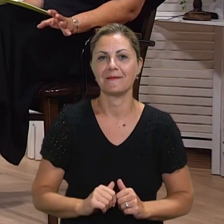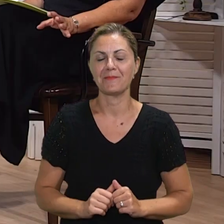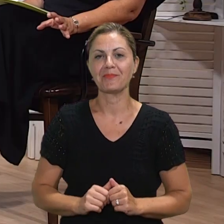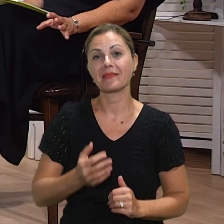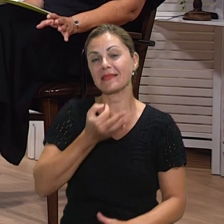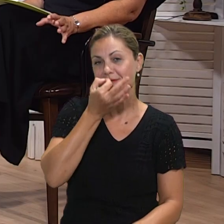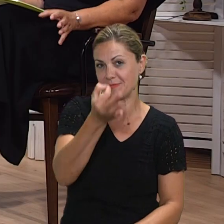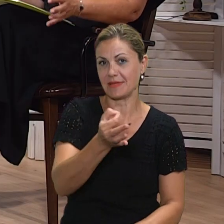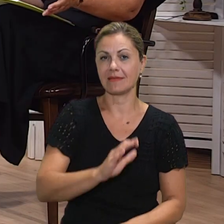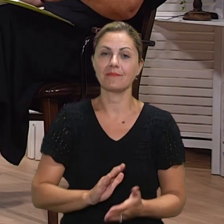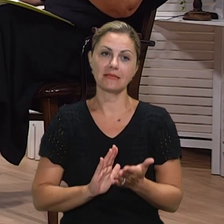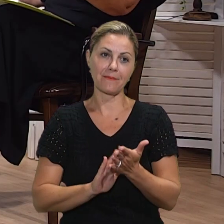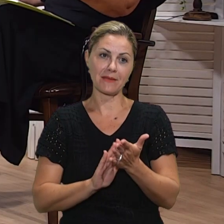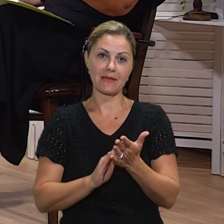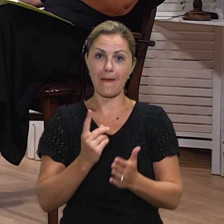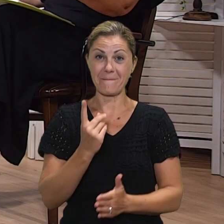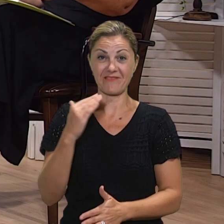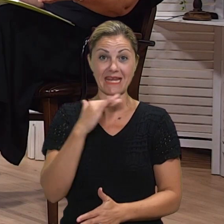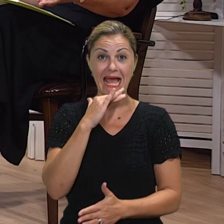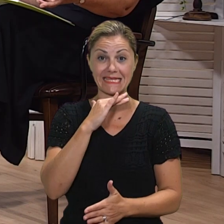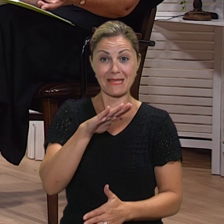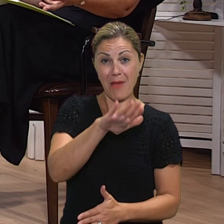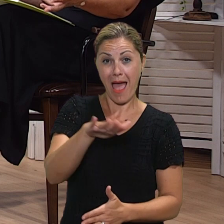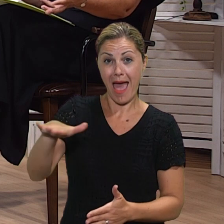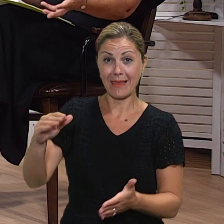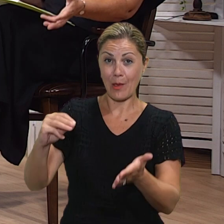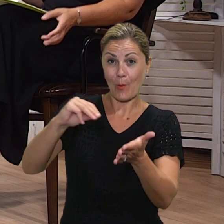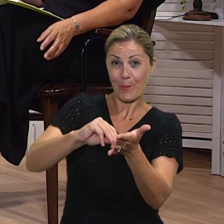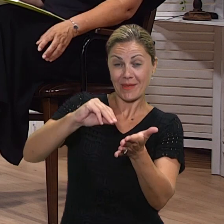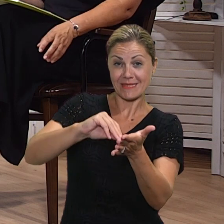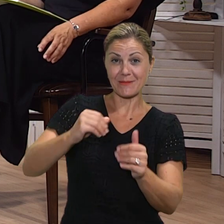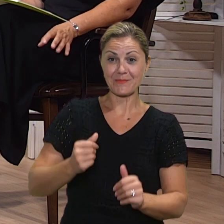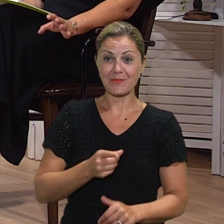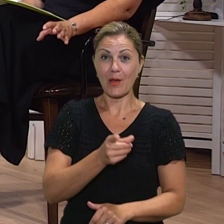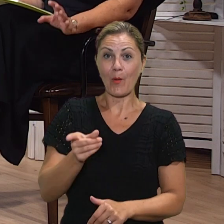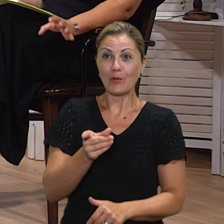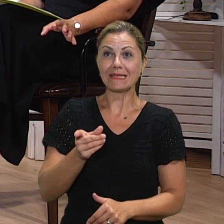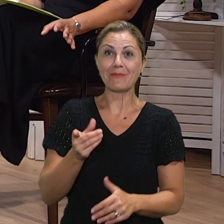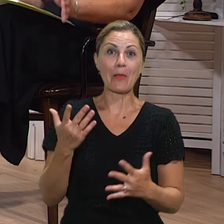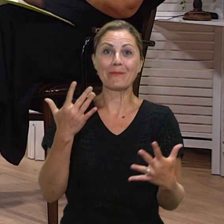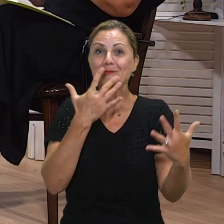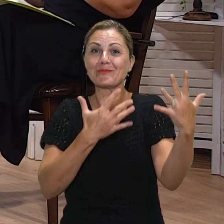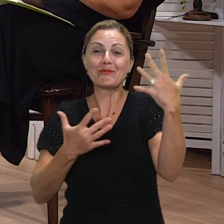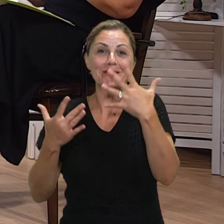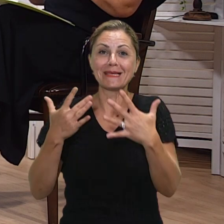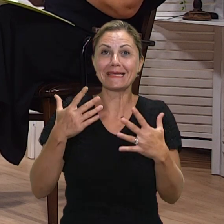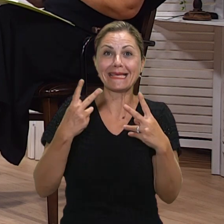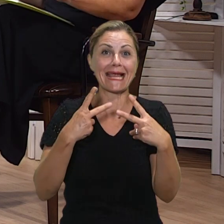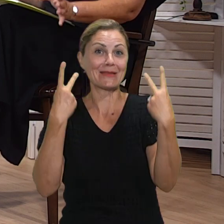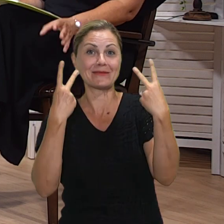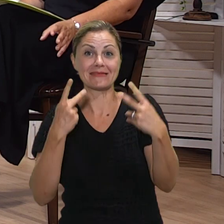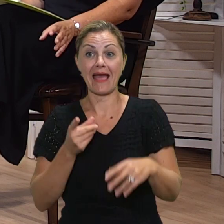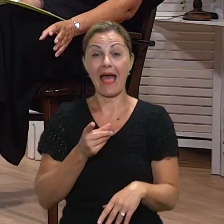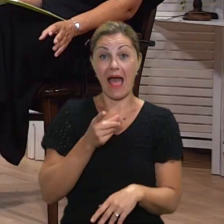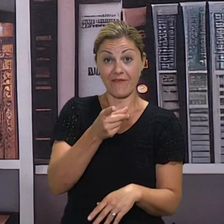primite prvašića, jesu li vam to vaša nova djeca? Je li to sad nov jedan korak u život dještovinjima, glavna uloga, glavna